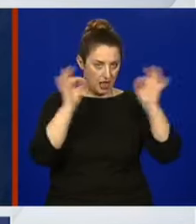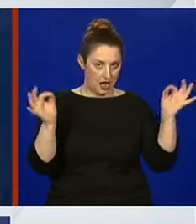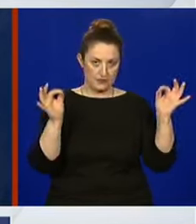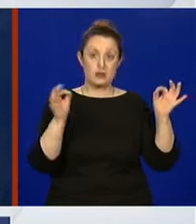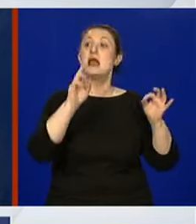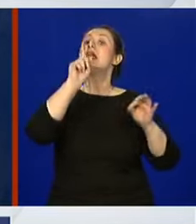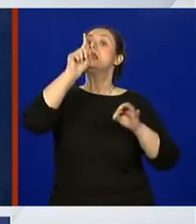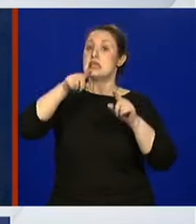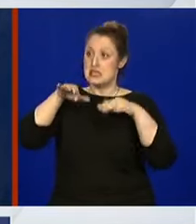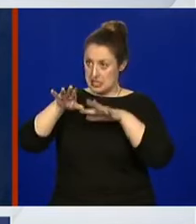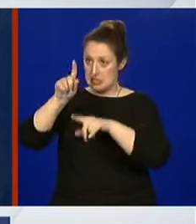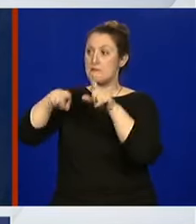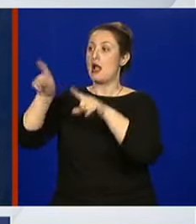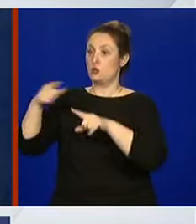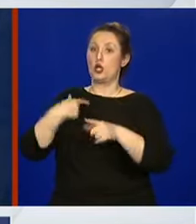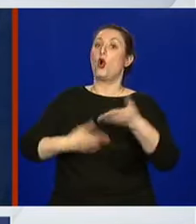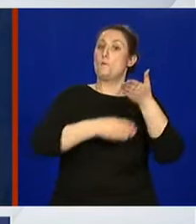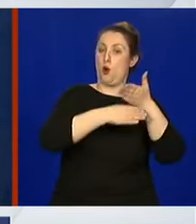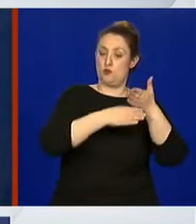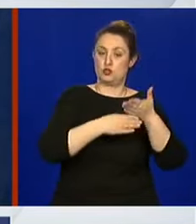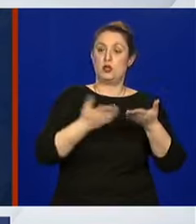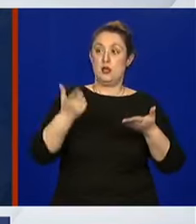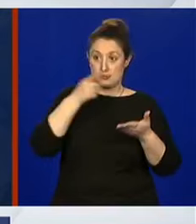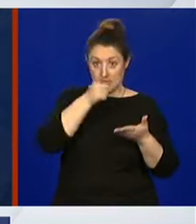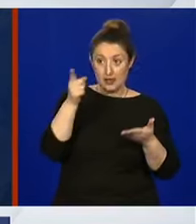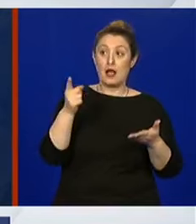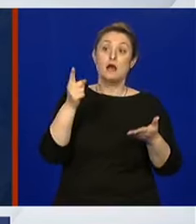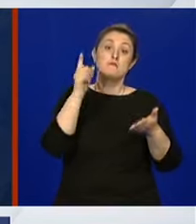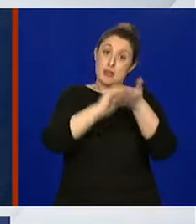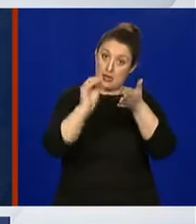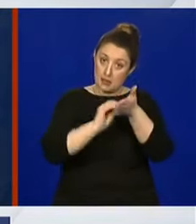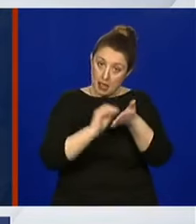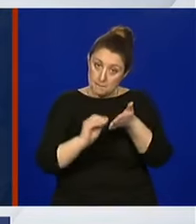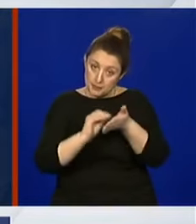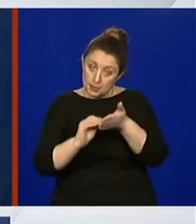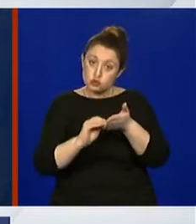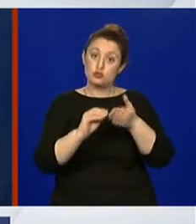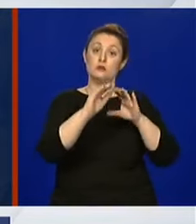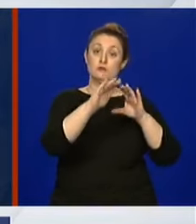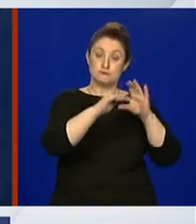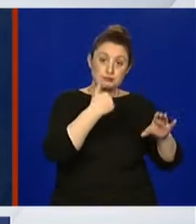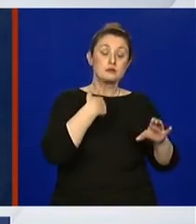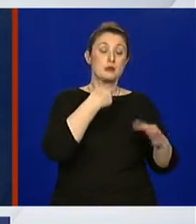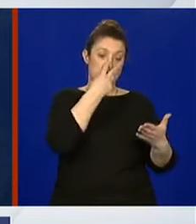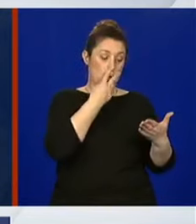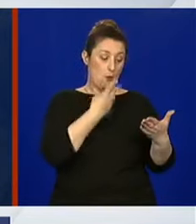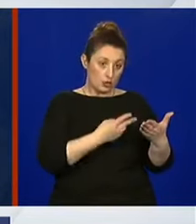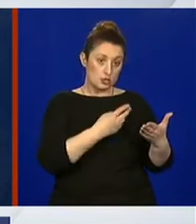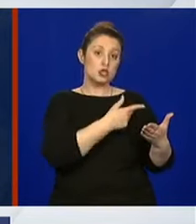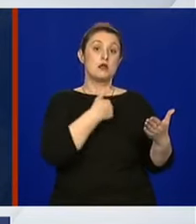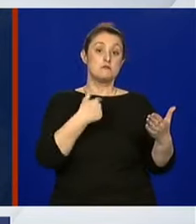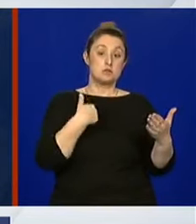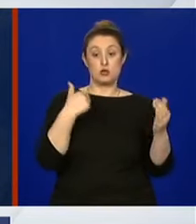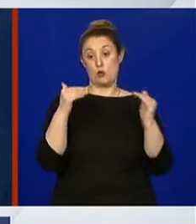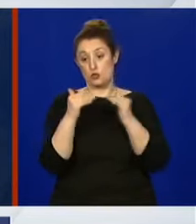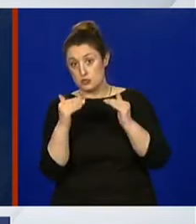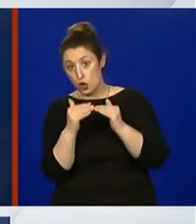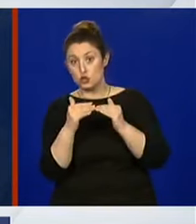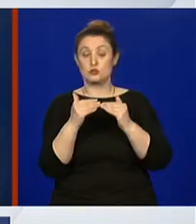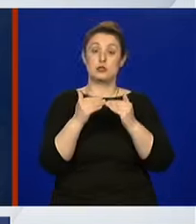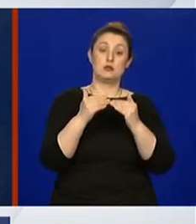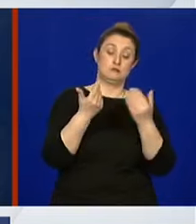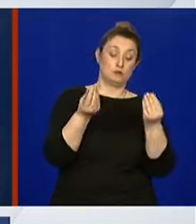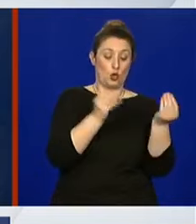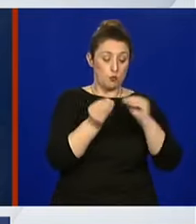pomažu, da pokuša napisati nešto, staviti na papir. Mi ćemo pogledati, složiti se s time, nešto nadopuniti i